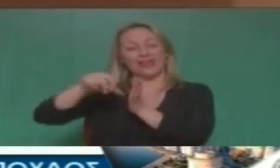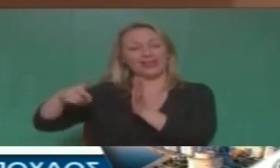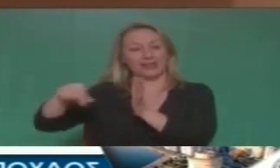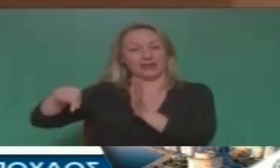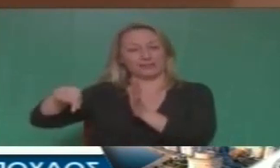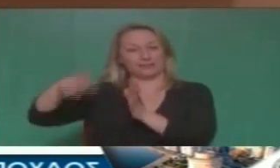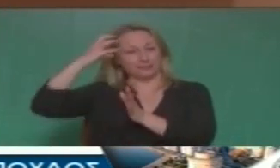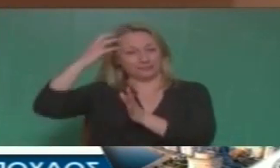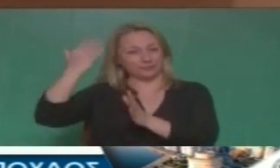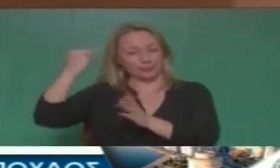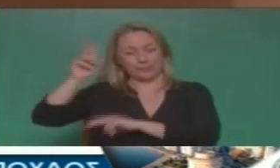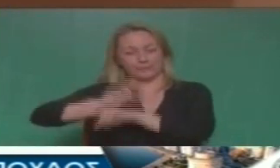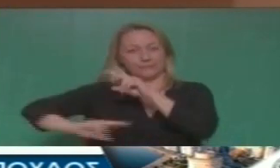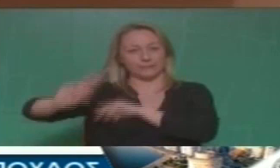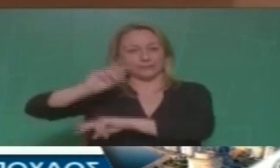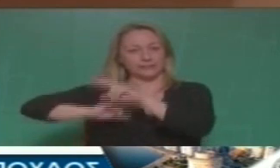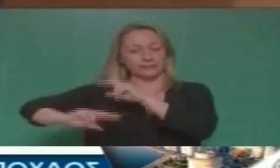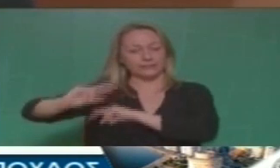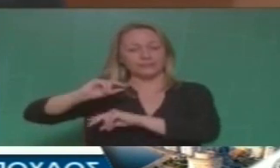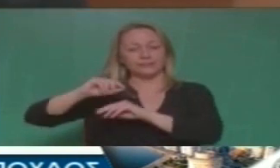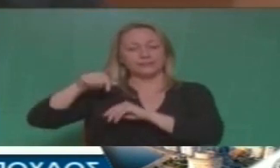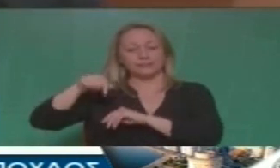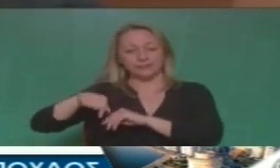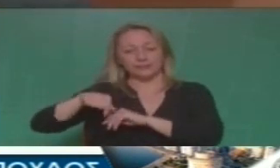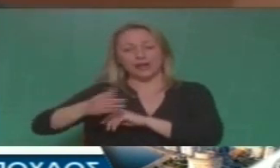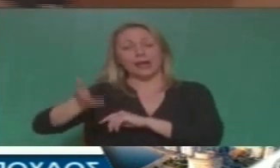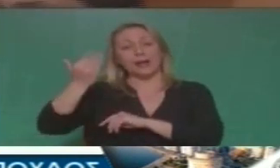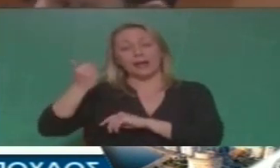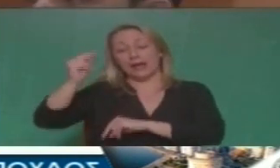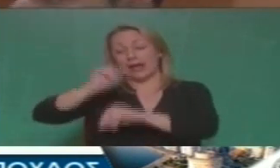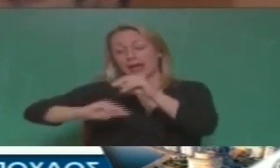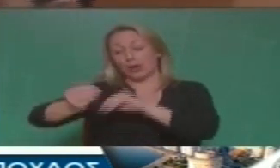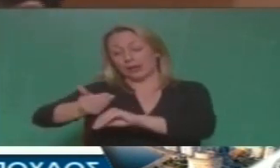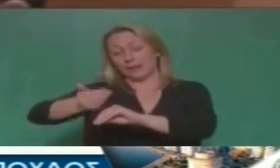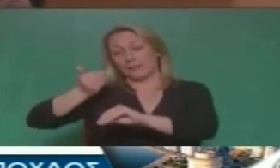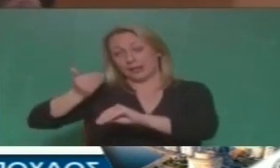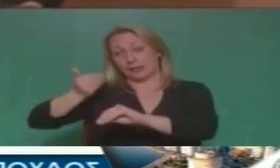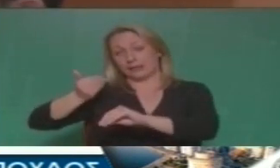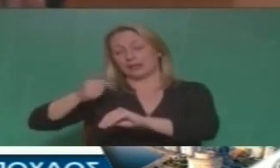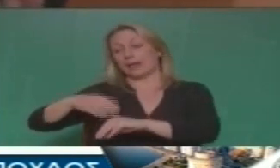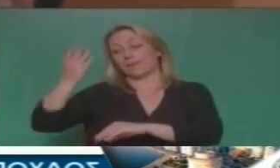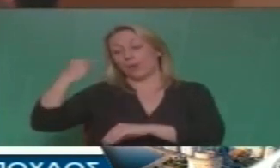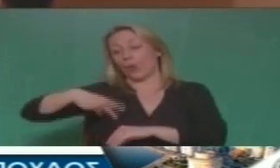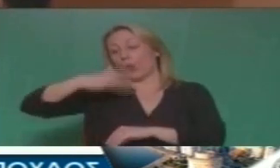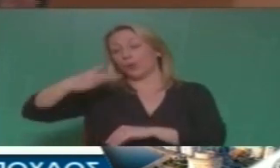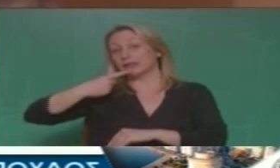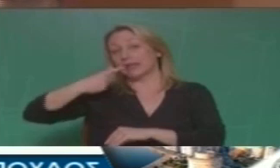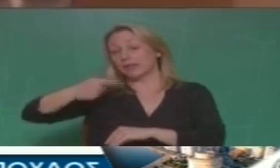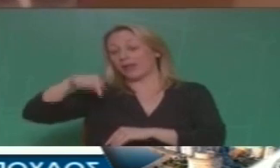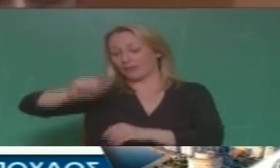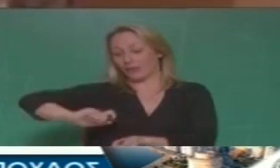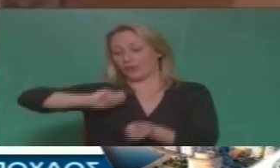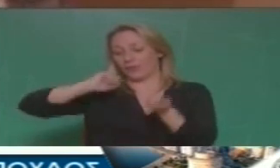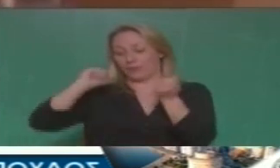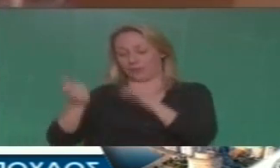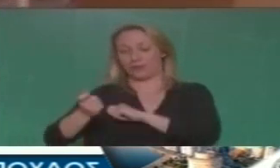που έγινε μεγάλη συζήτηση και όπου η προεκλογική υπόσχεση του ΣΥΡΙΖΑ ότι θα γίνει μετροπολιτικό πάρκο